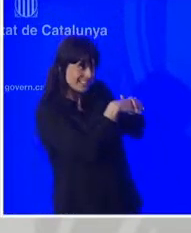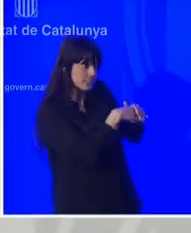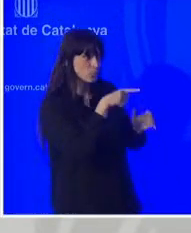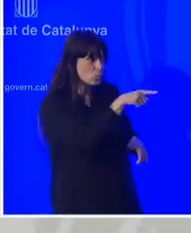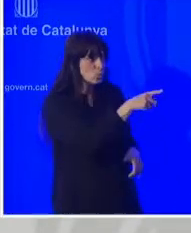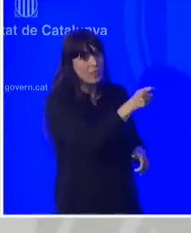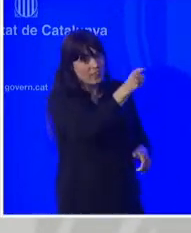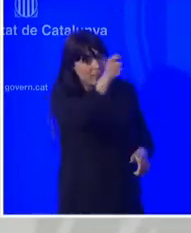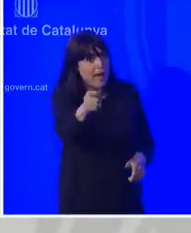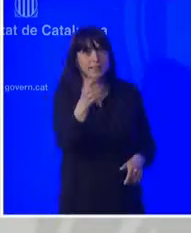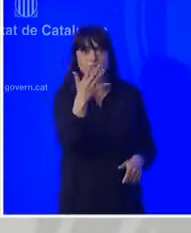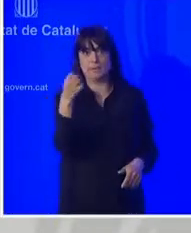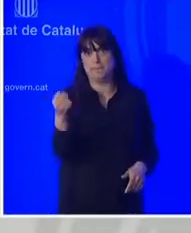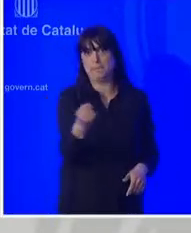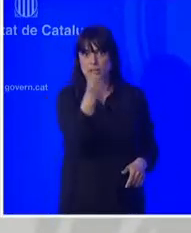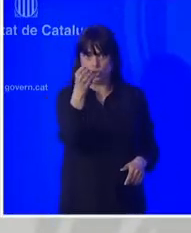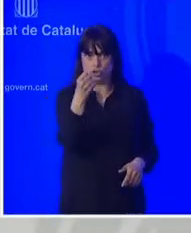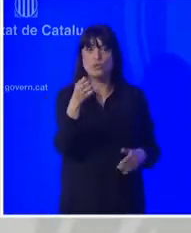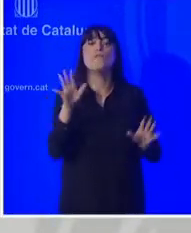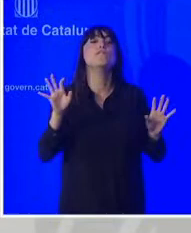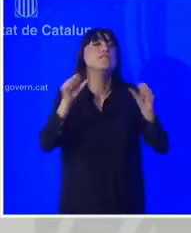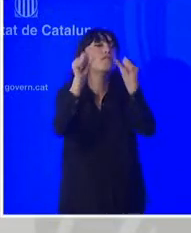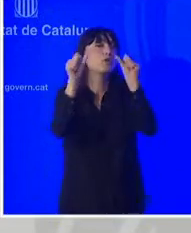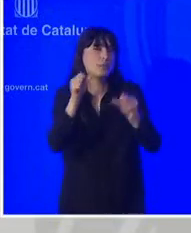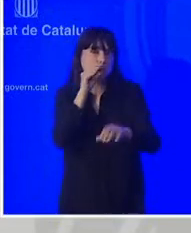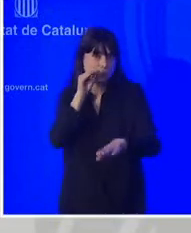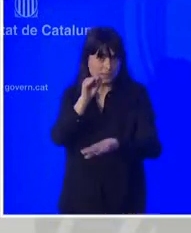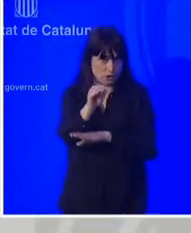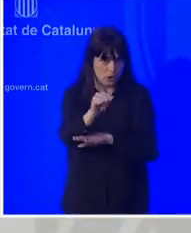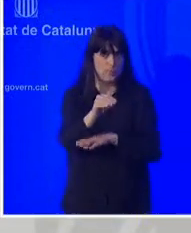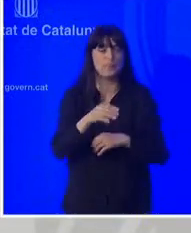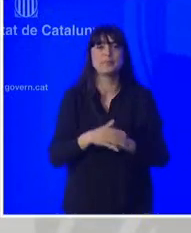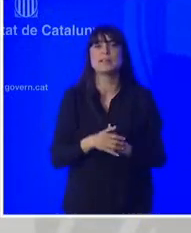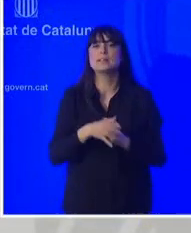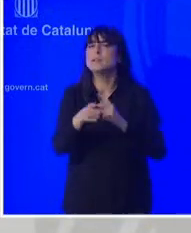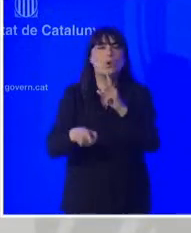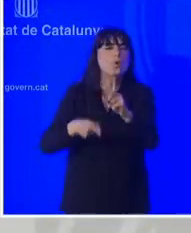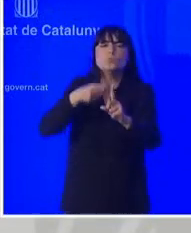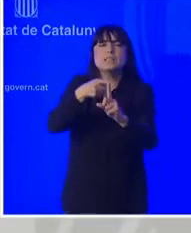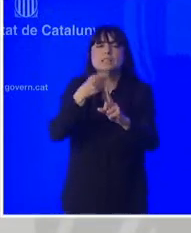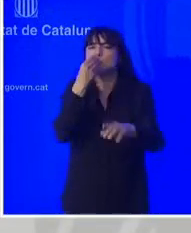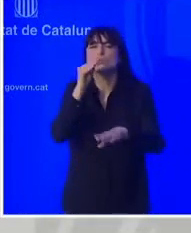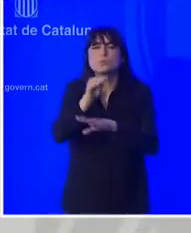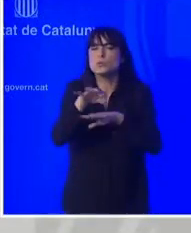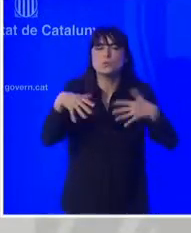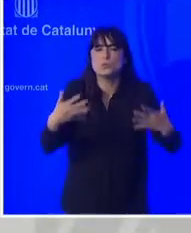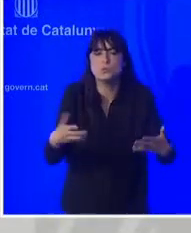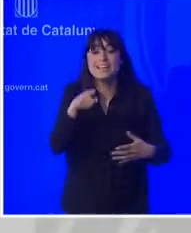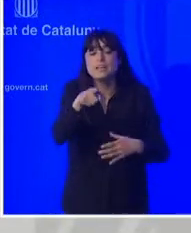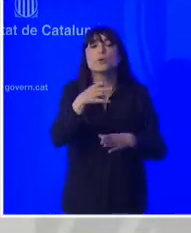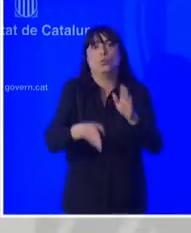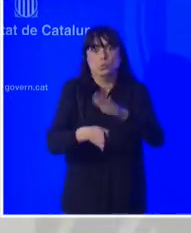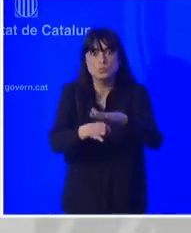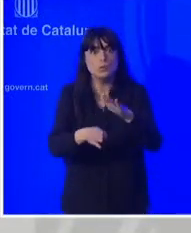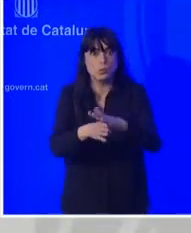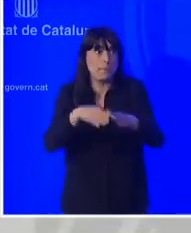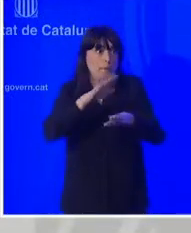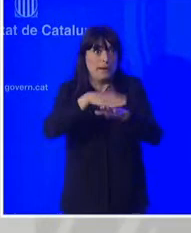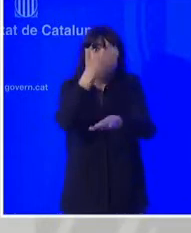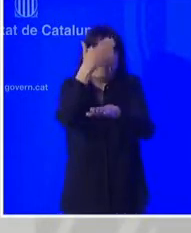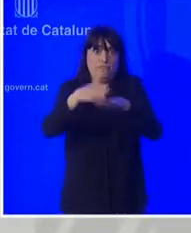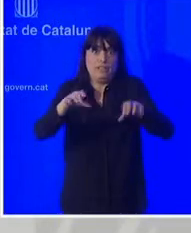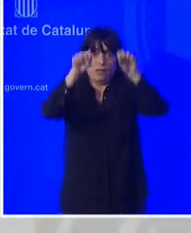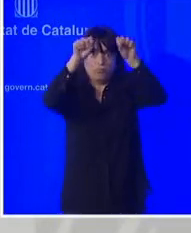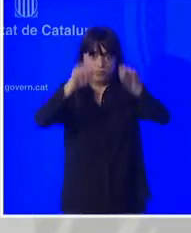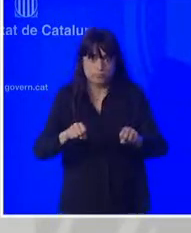digitals. La subvenció vol garantir la continuïtat de l'activitat firal i donar-li suport per a reorientar-se i